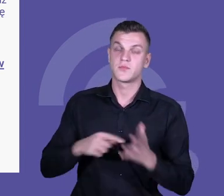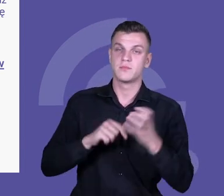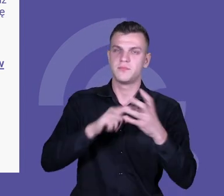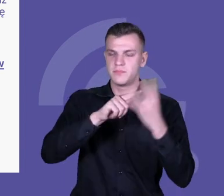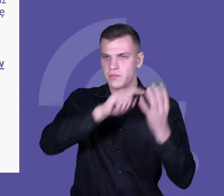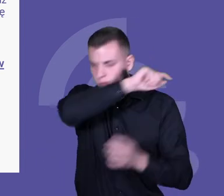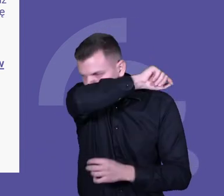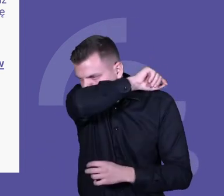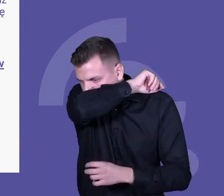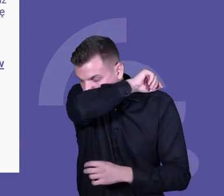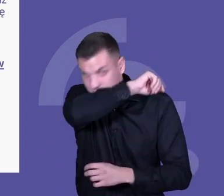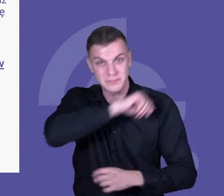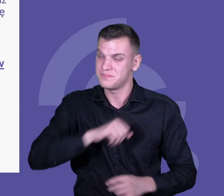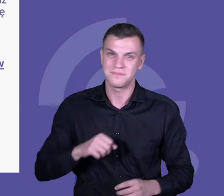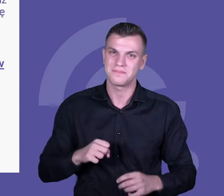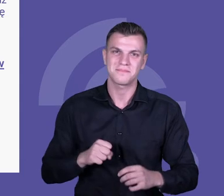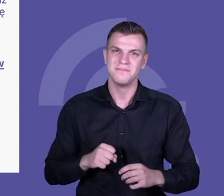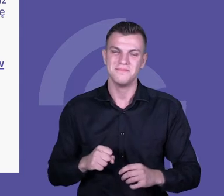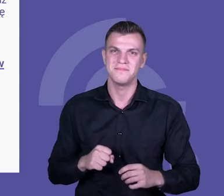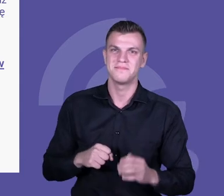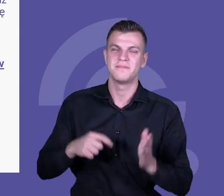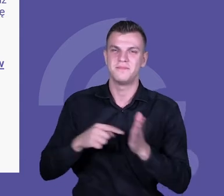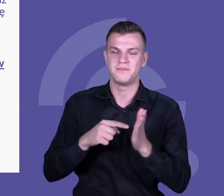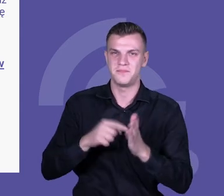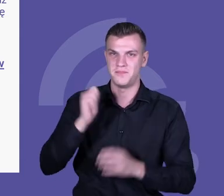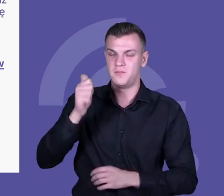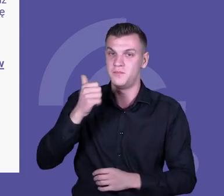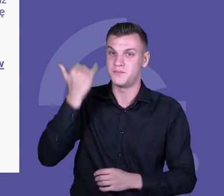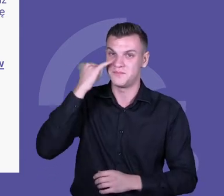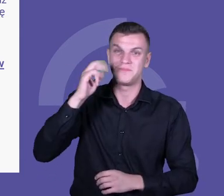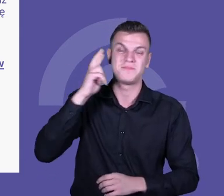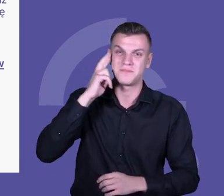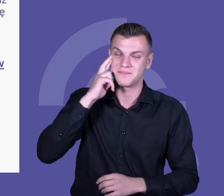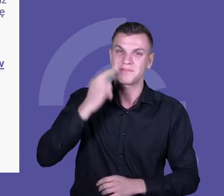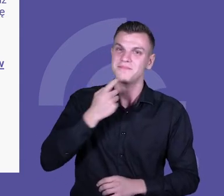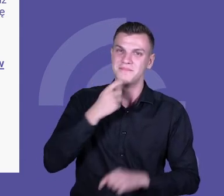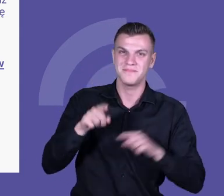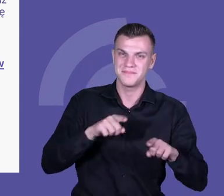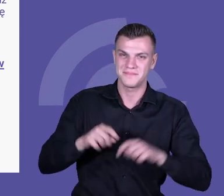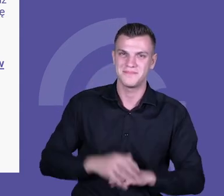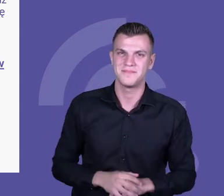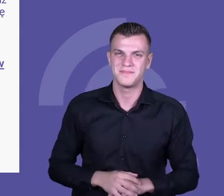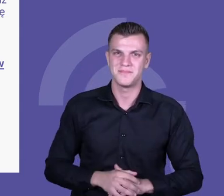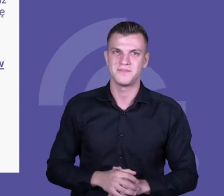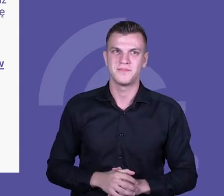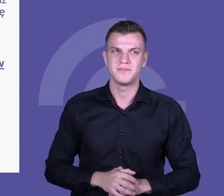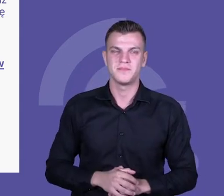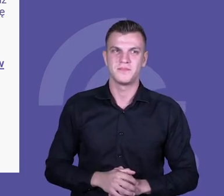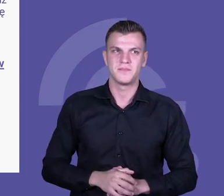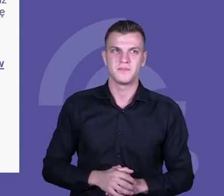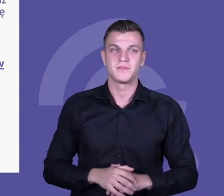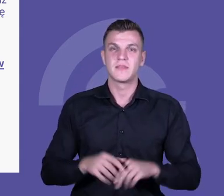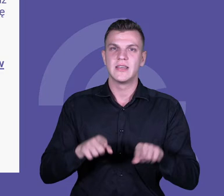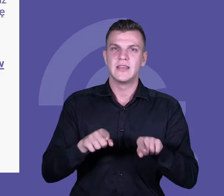kroki. Po pierwsze właśnie dogłębne zrozumienie kompetencji, czyli takie wyjście poza chwytliwe definicje i